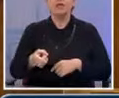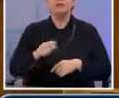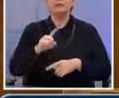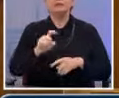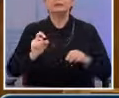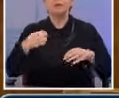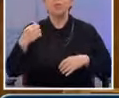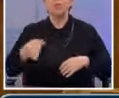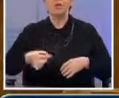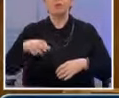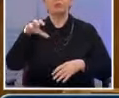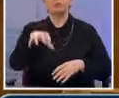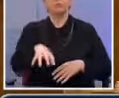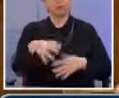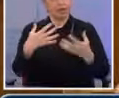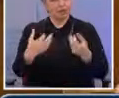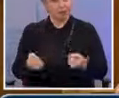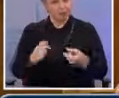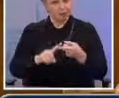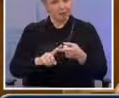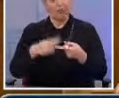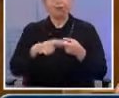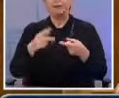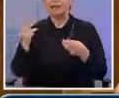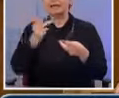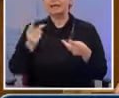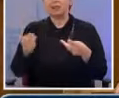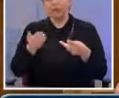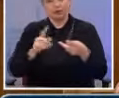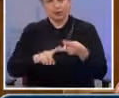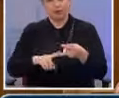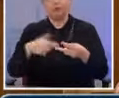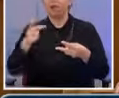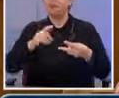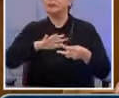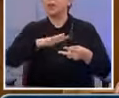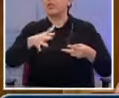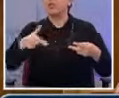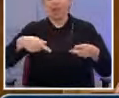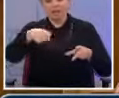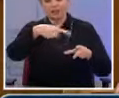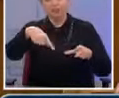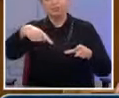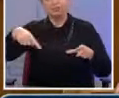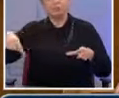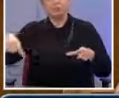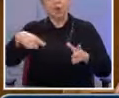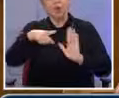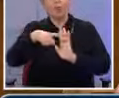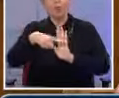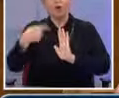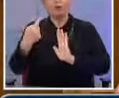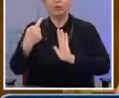όλου του δημόσιου τομέα, τις κοινοφελείς περιουσίες, τον αιγιαλό που χαράσεται για πρώτη φορά σε